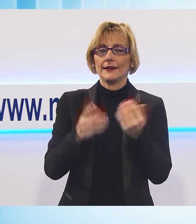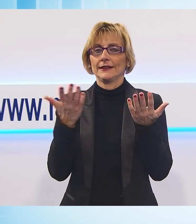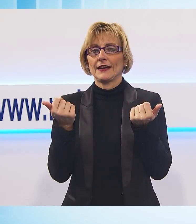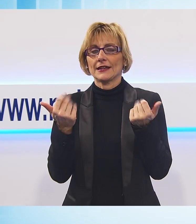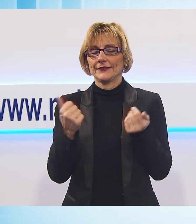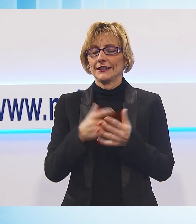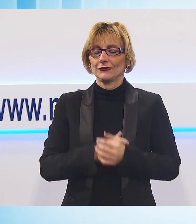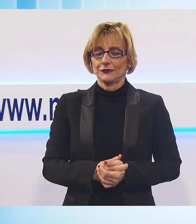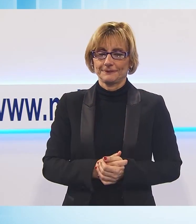pagina sportiva.